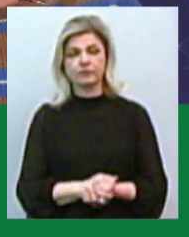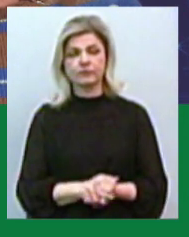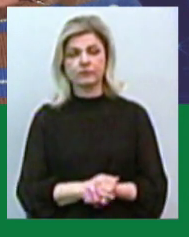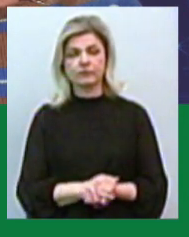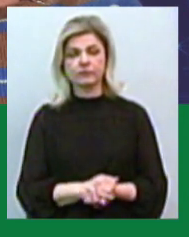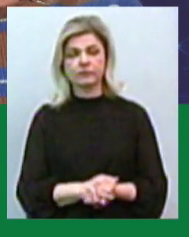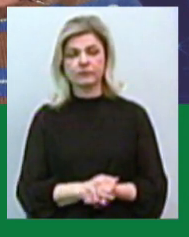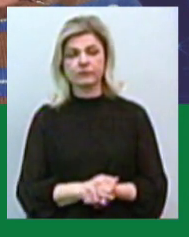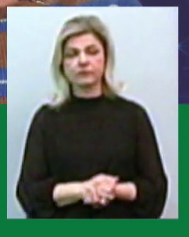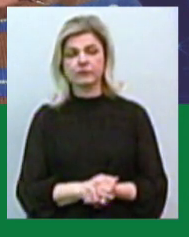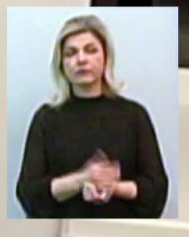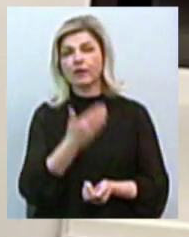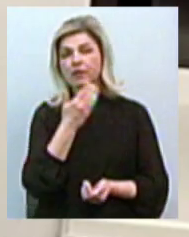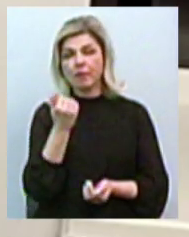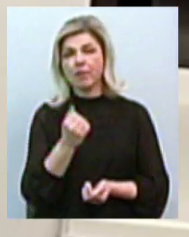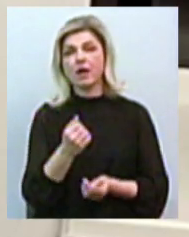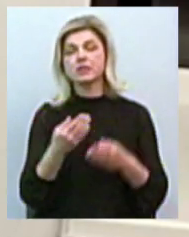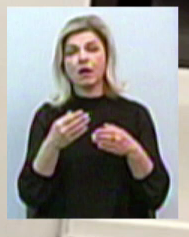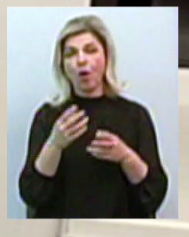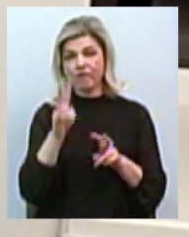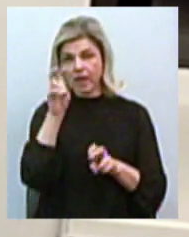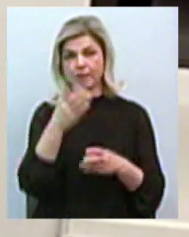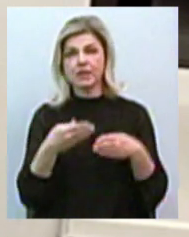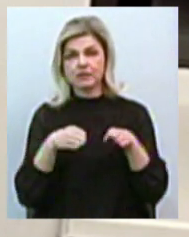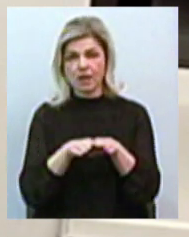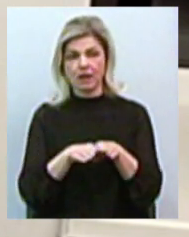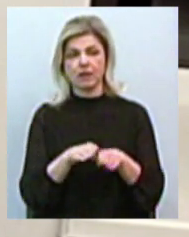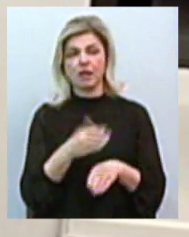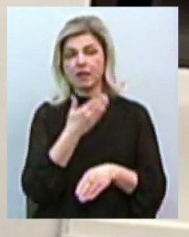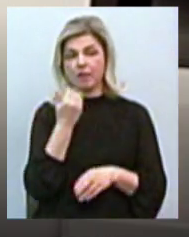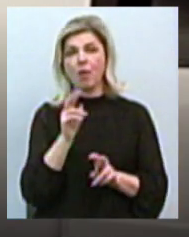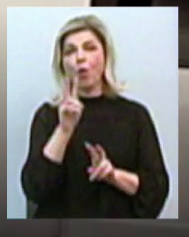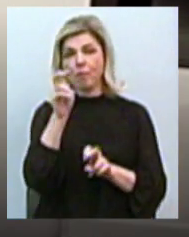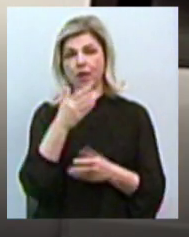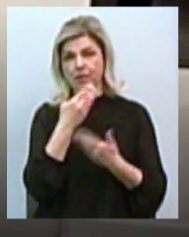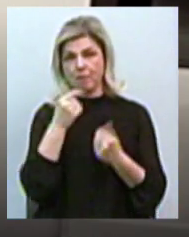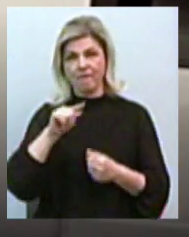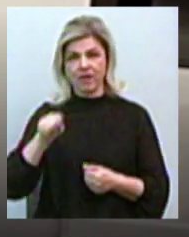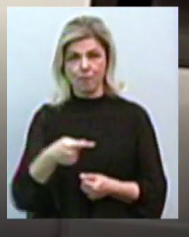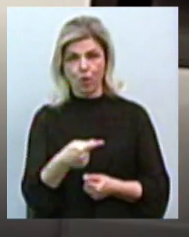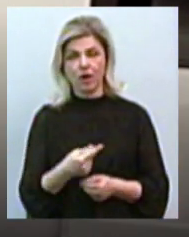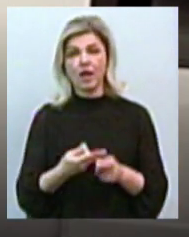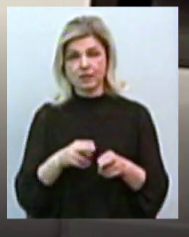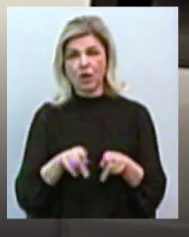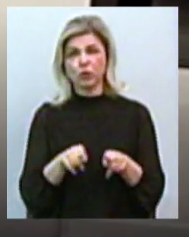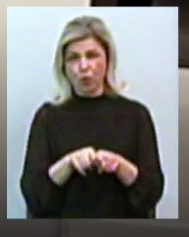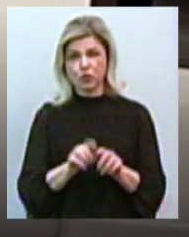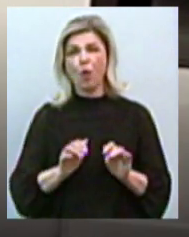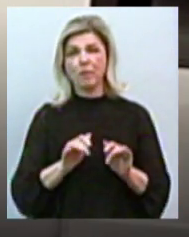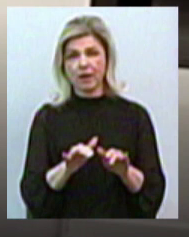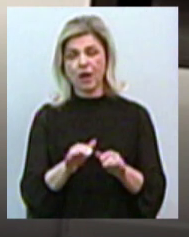немає кредиторських вимог, тому що вона закрита на території Беліза. Немає компанії, немає вимог. Це теж операція